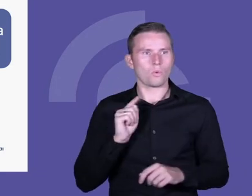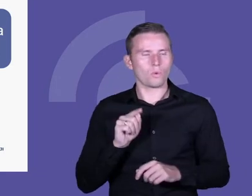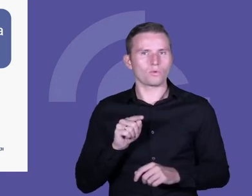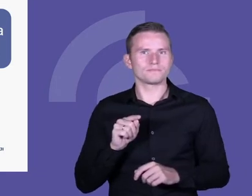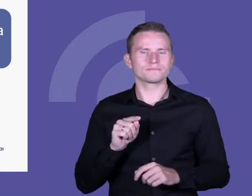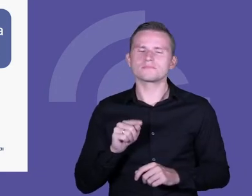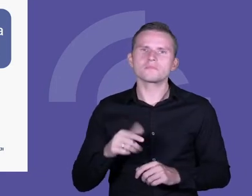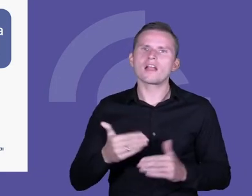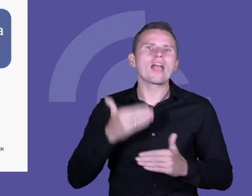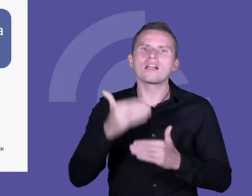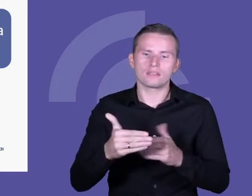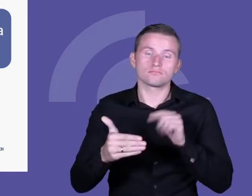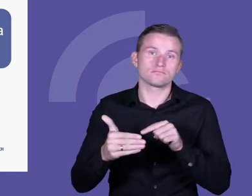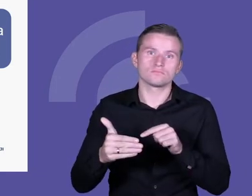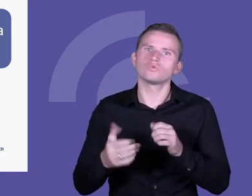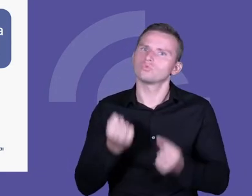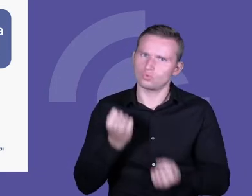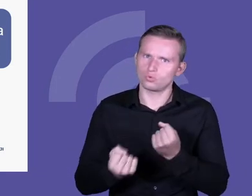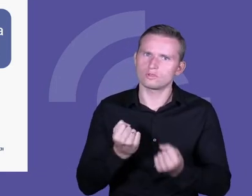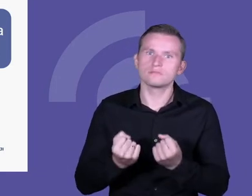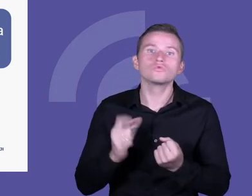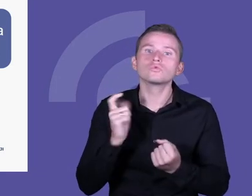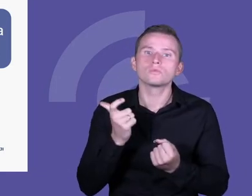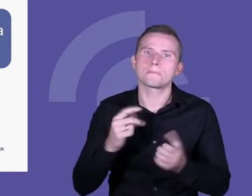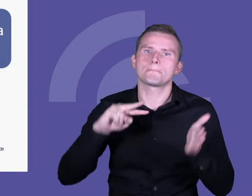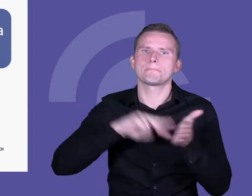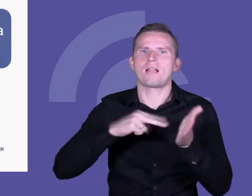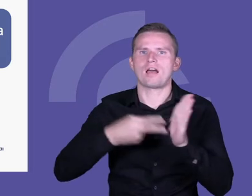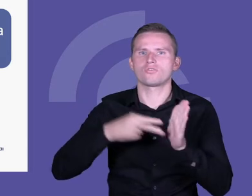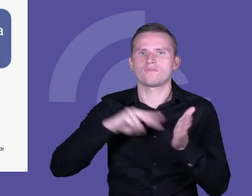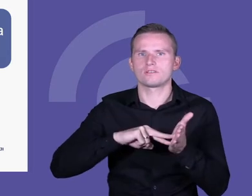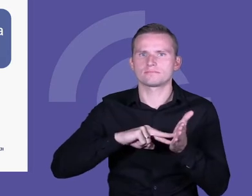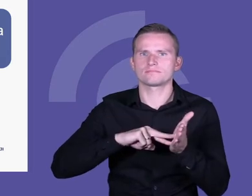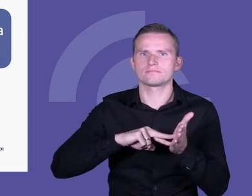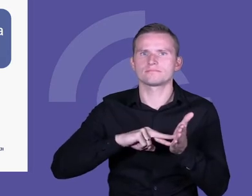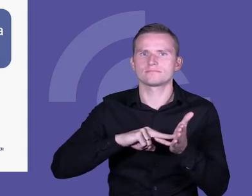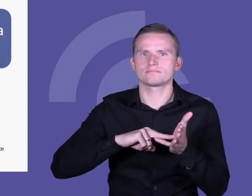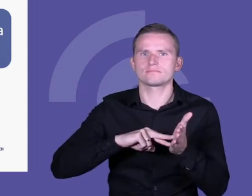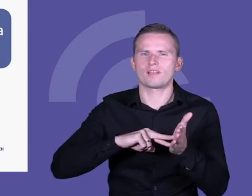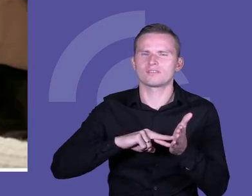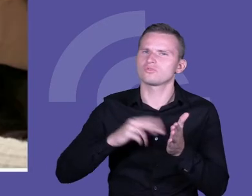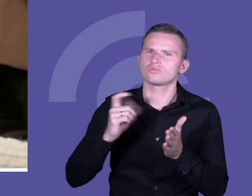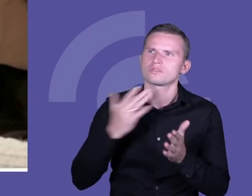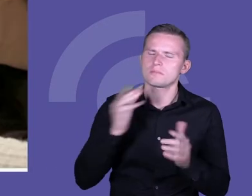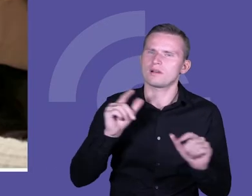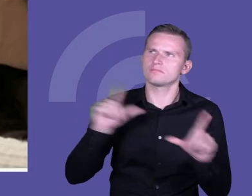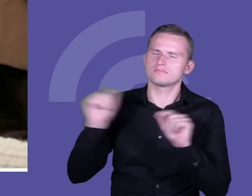trudny, tak zwanego planowania. I to co, coś mi tu chyba uciekło,